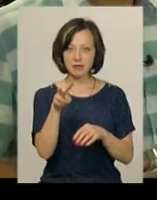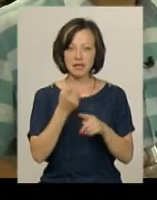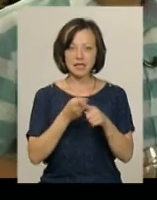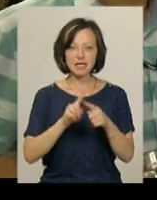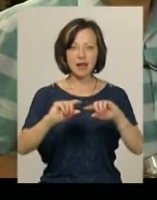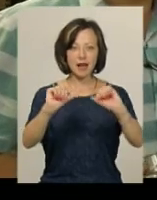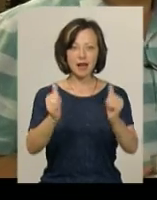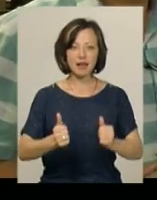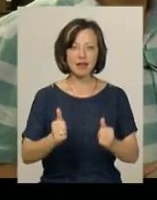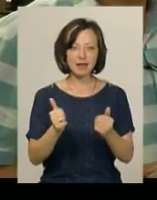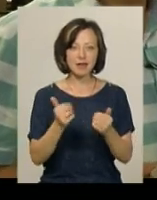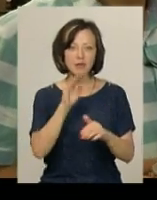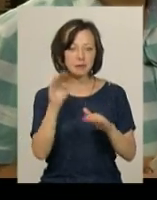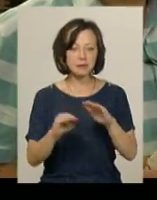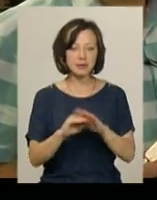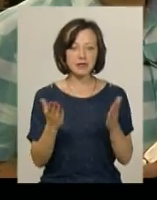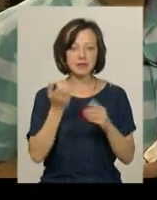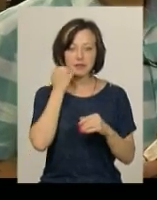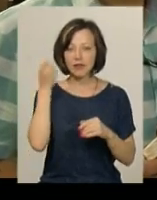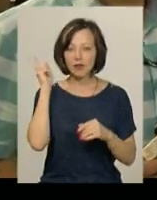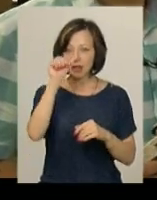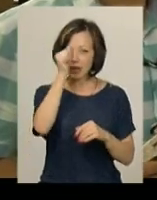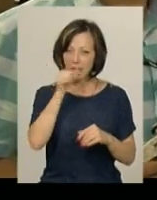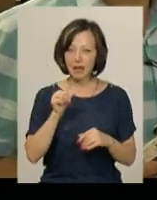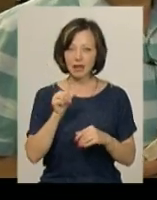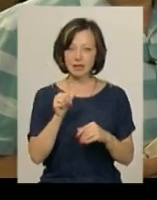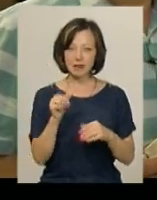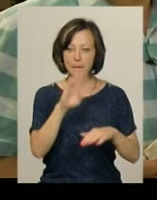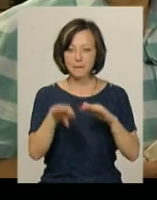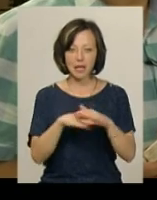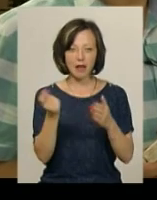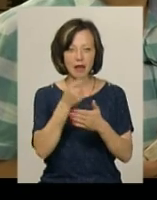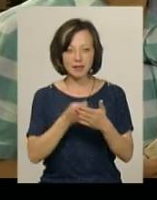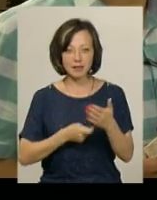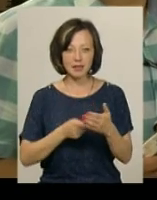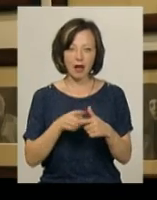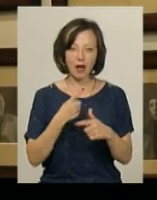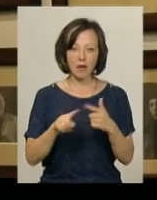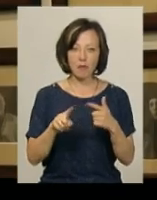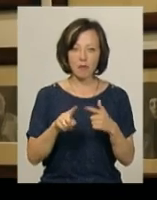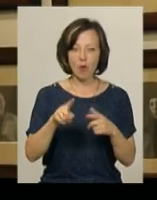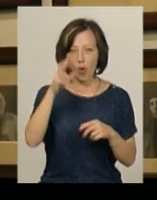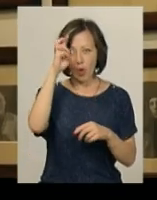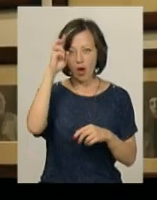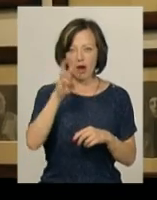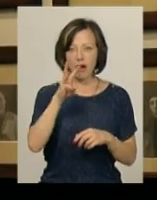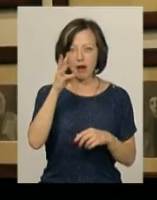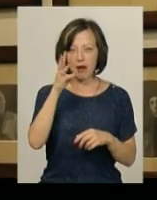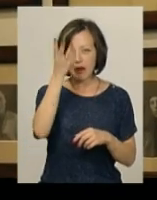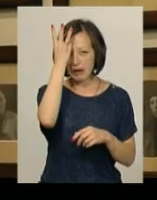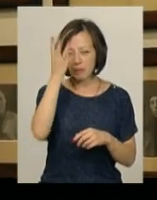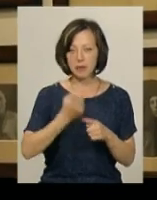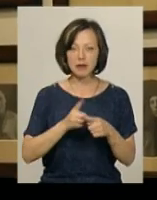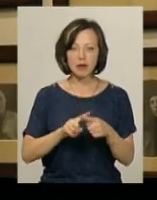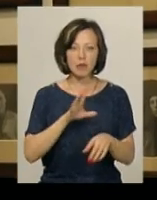стилізація під якусь старовинну Грецію, під якусь картину або Рим. Аби прикрасити стійний музей,